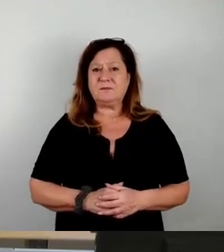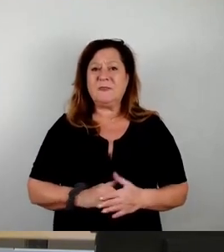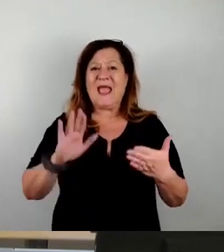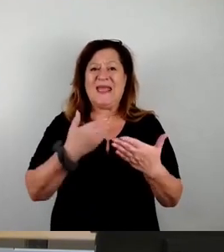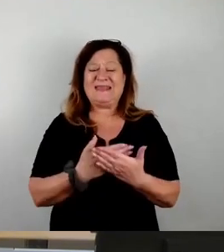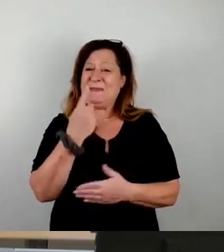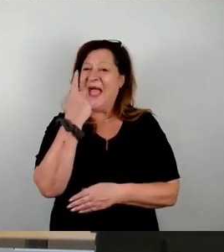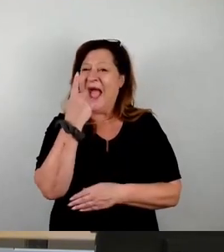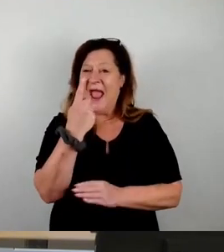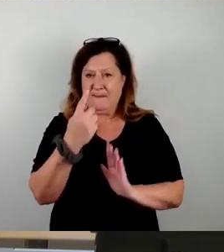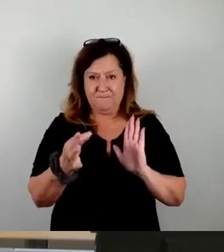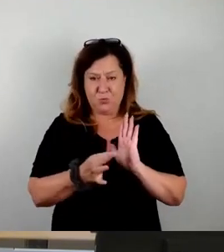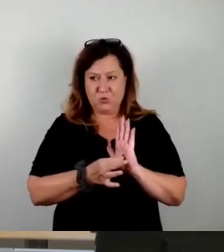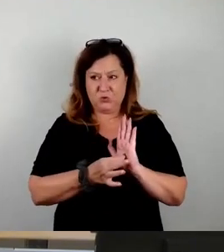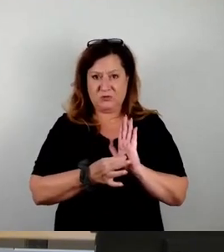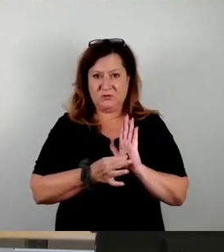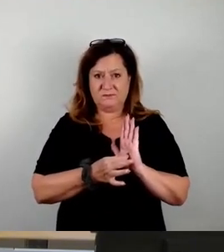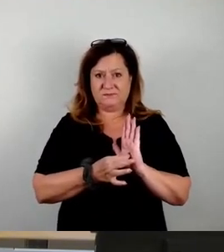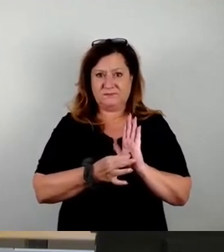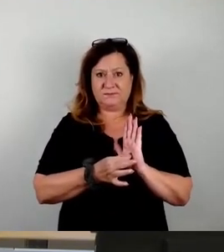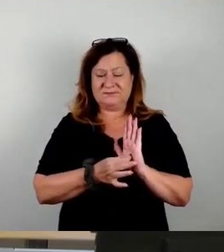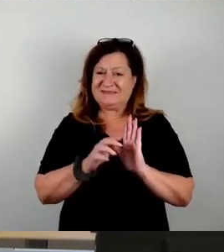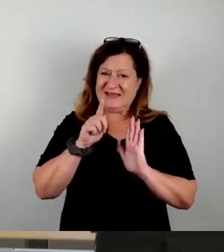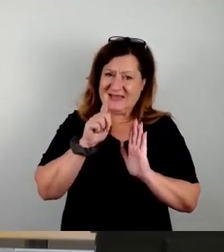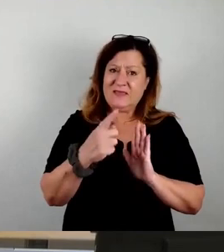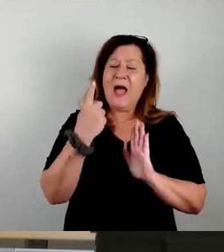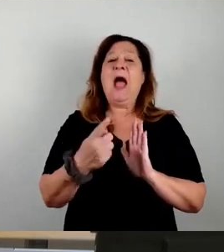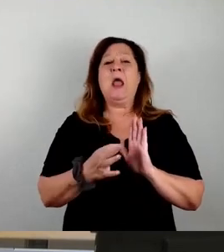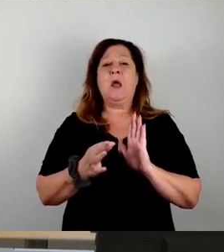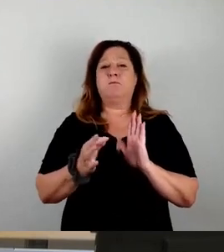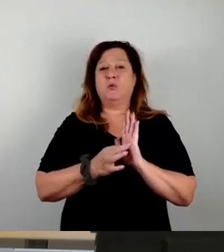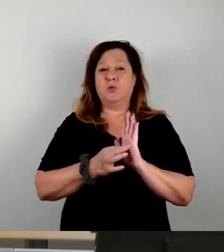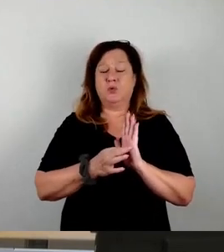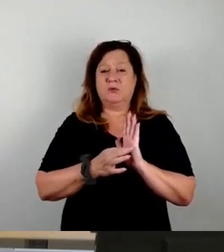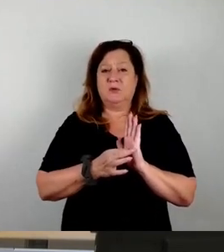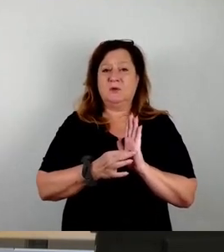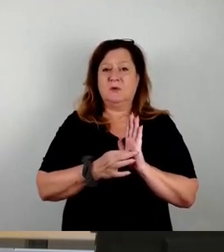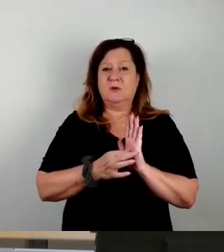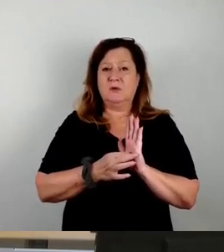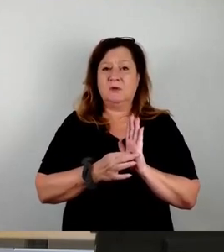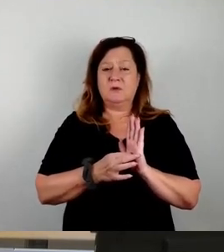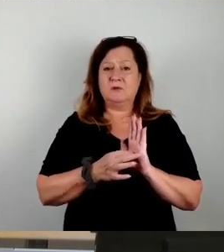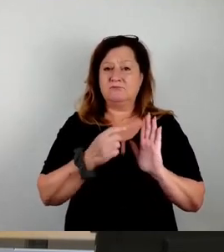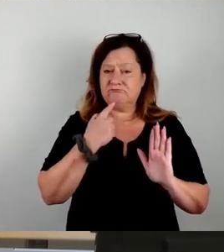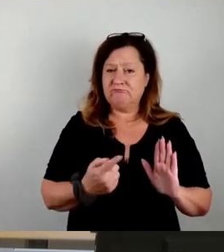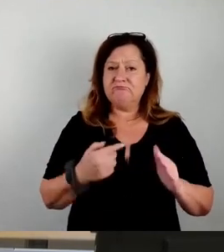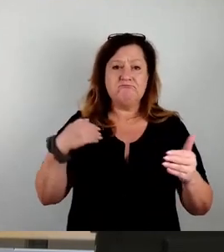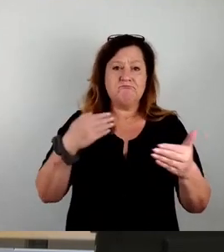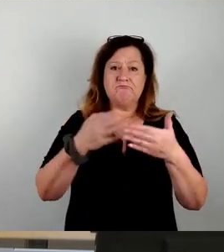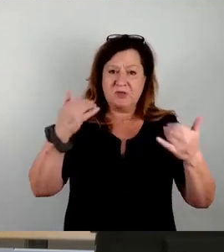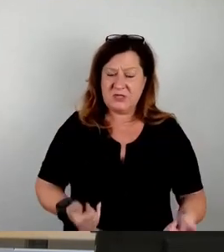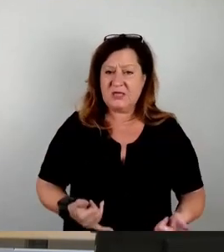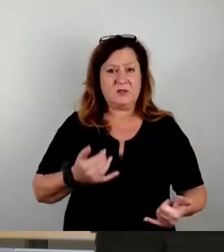der irgendwie im Ausschuss noch nicht gesagt wurde und auch bisher noch nicht thematisiert wurde.